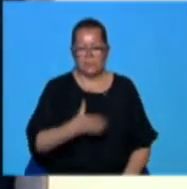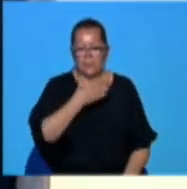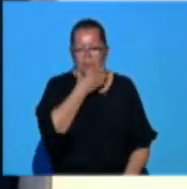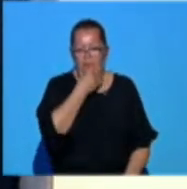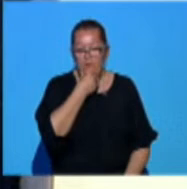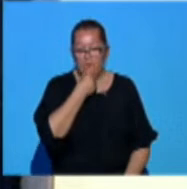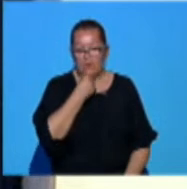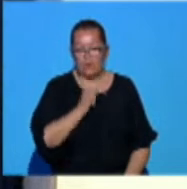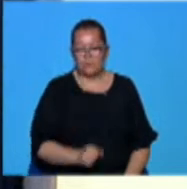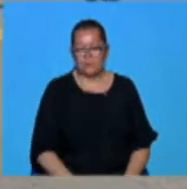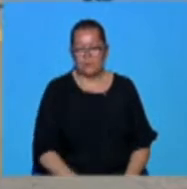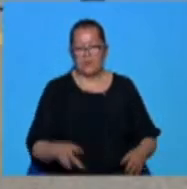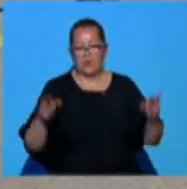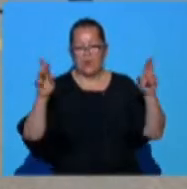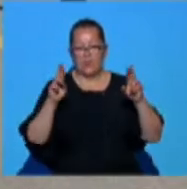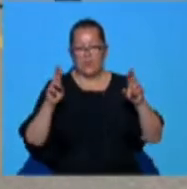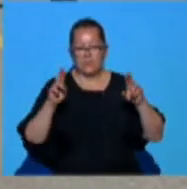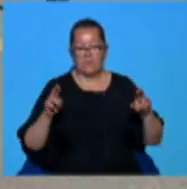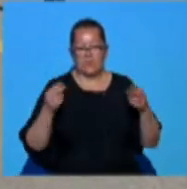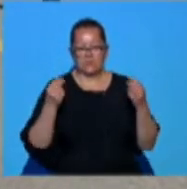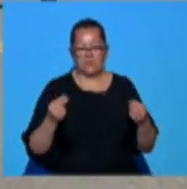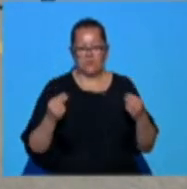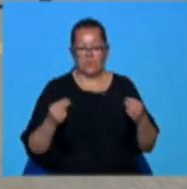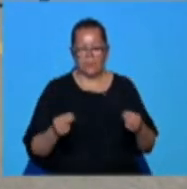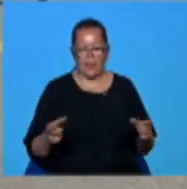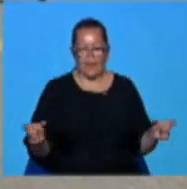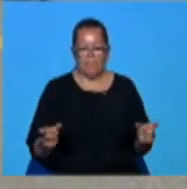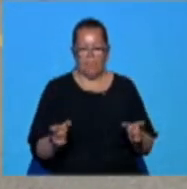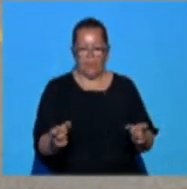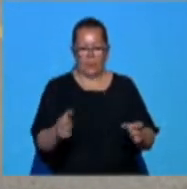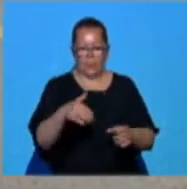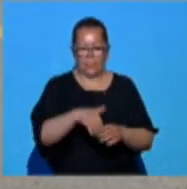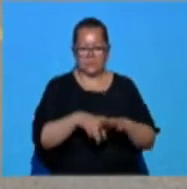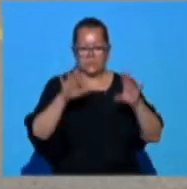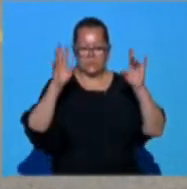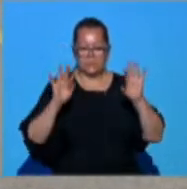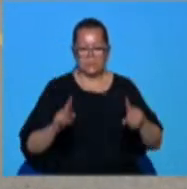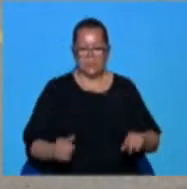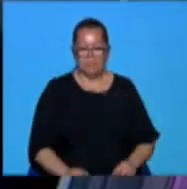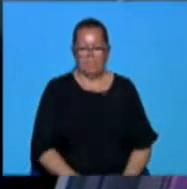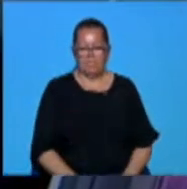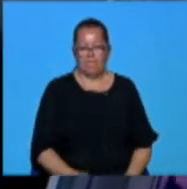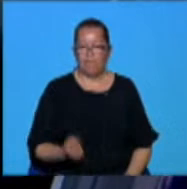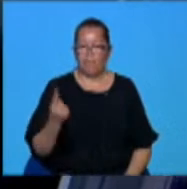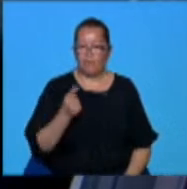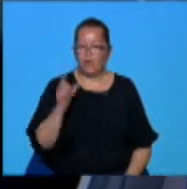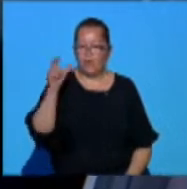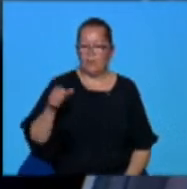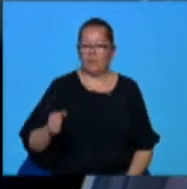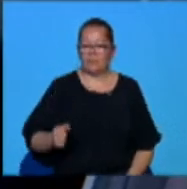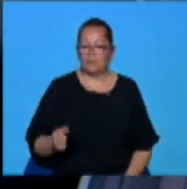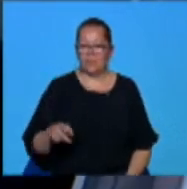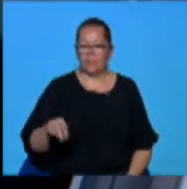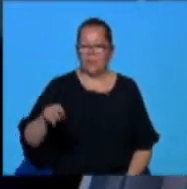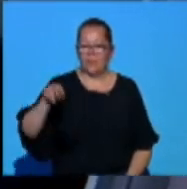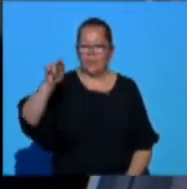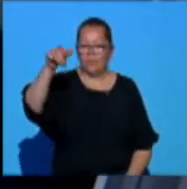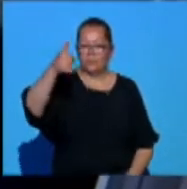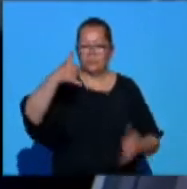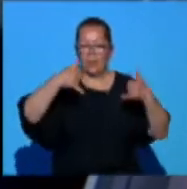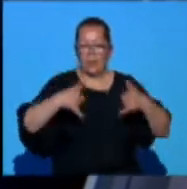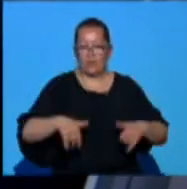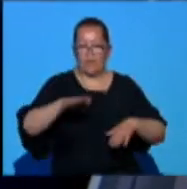foarte frumos. Sper să fie și bună, să nu rămânem înțepeniți, dar bănuiesc că nu. Sunteți printre primii turiști care urc acum pe